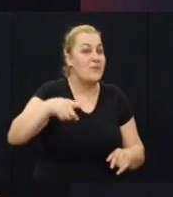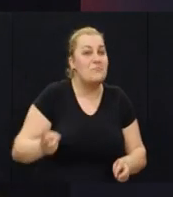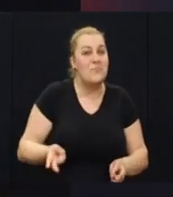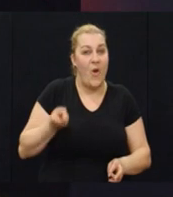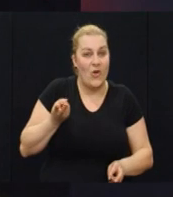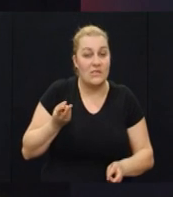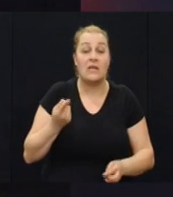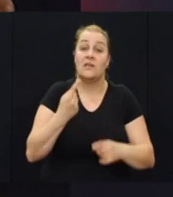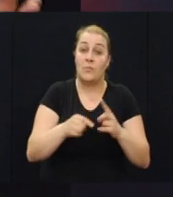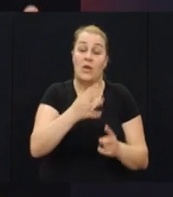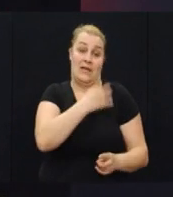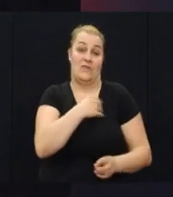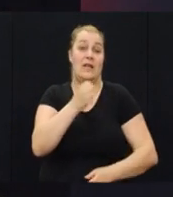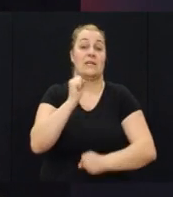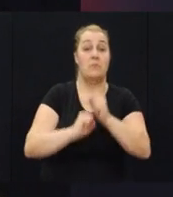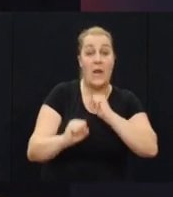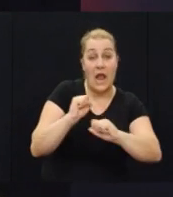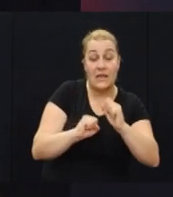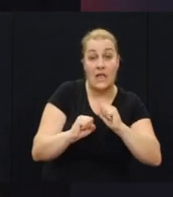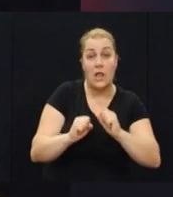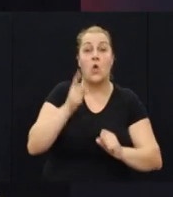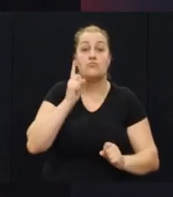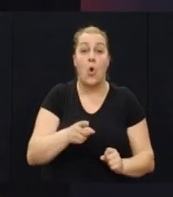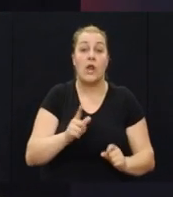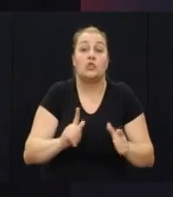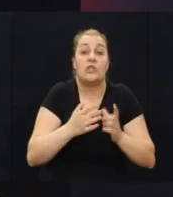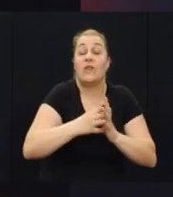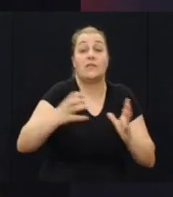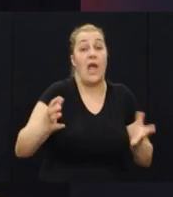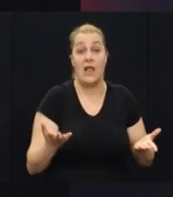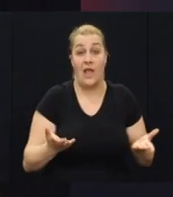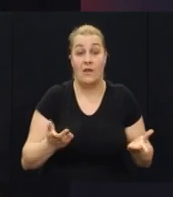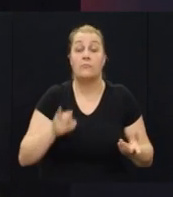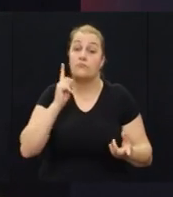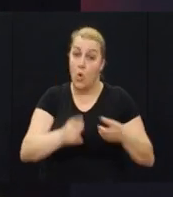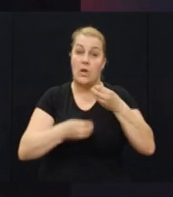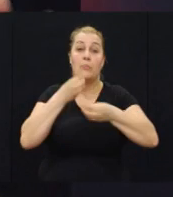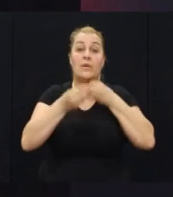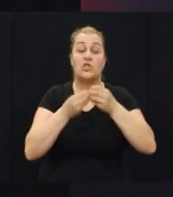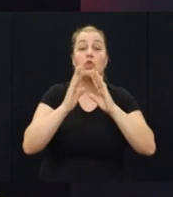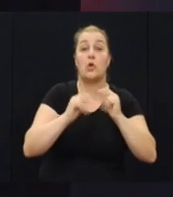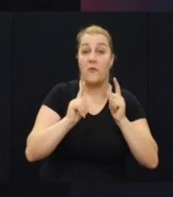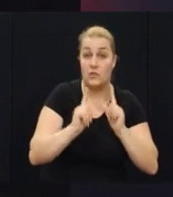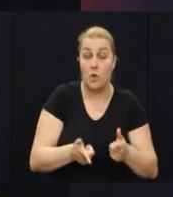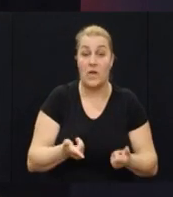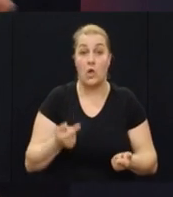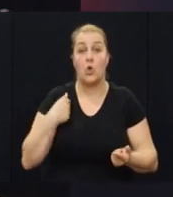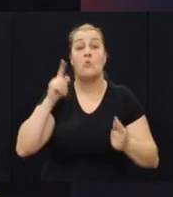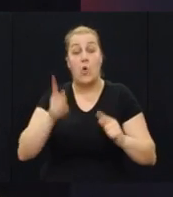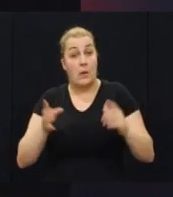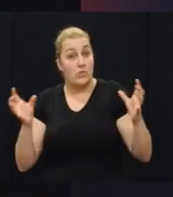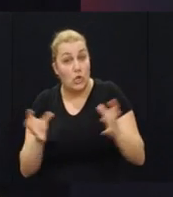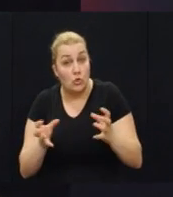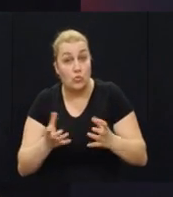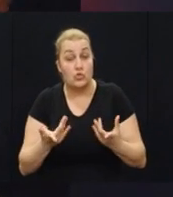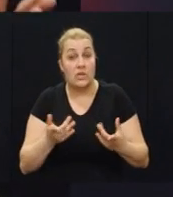hrvatski branitelj mora živjeti dalje mora pričati o domovinskom ratu moramo se družiti